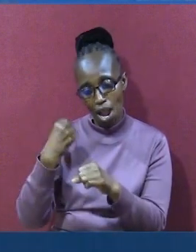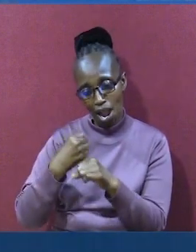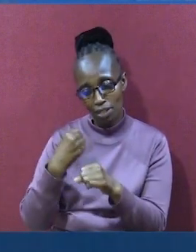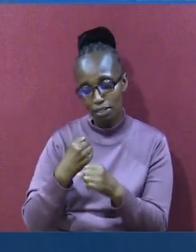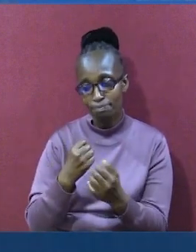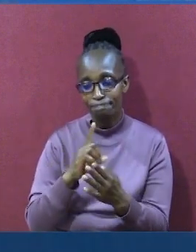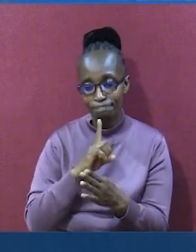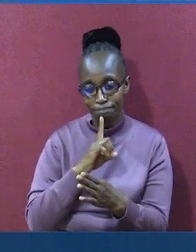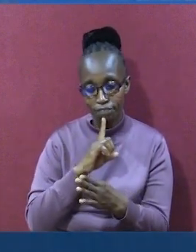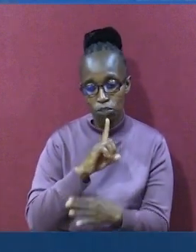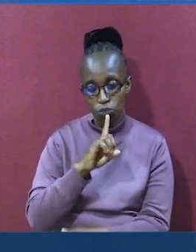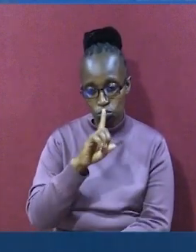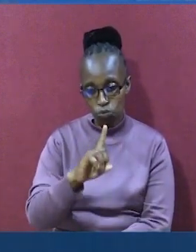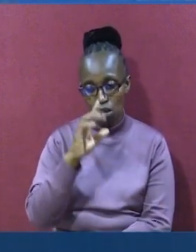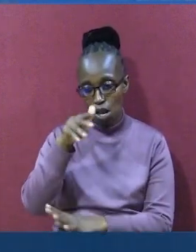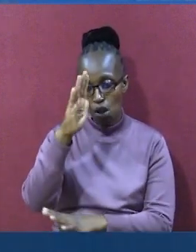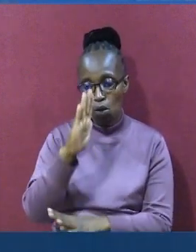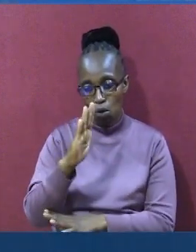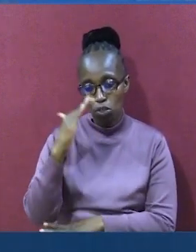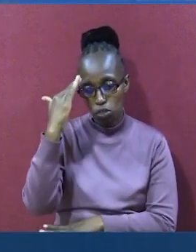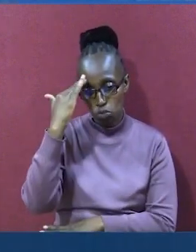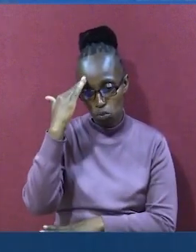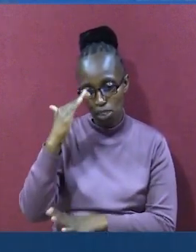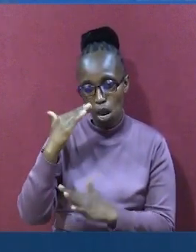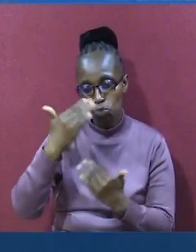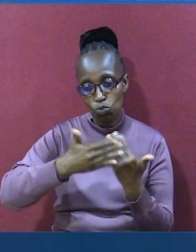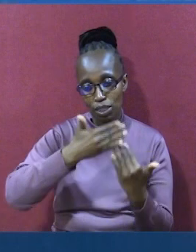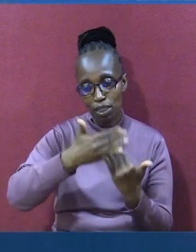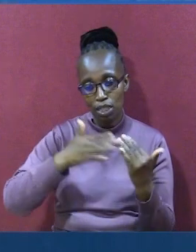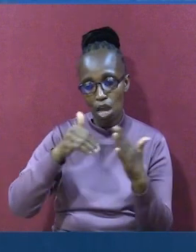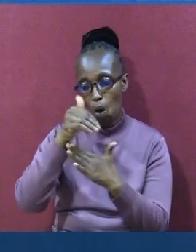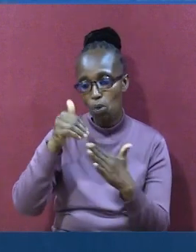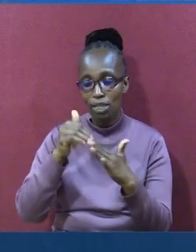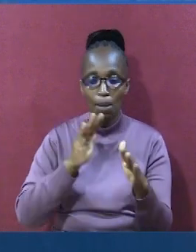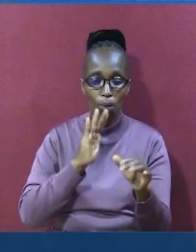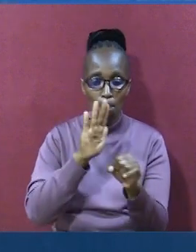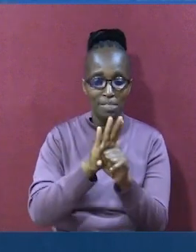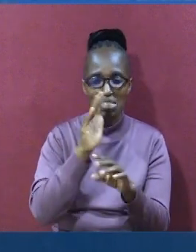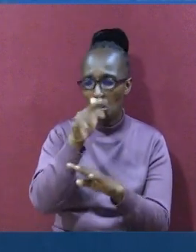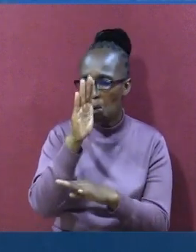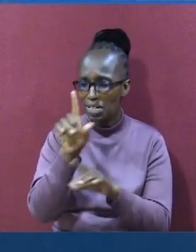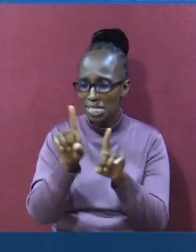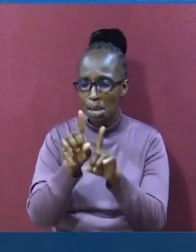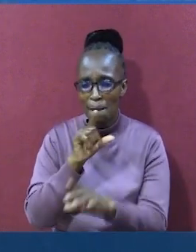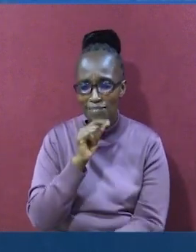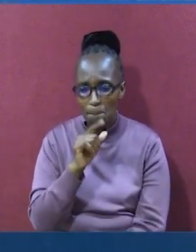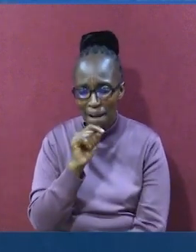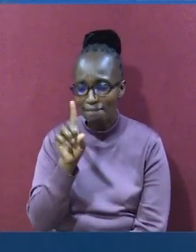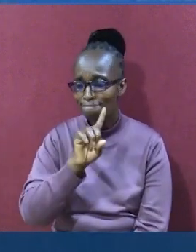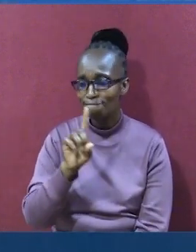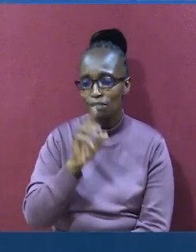yangu ilikuwa imenda chini. Akika mungu ni mungu ambayo ya najua kutunza ahadi. Mungu sio kama manandamu.